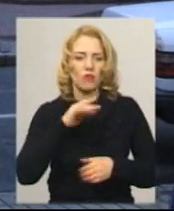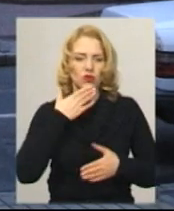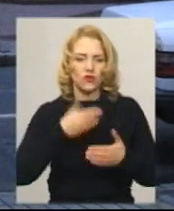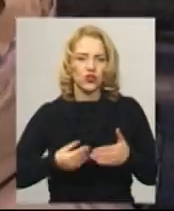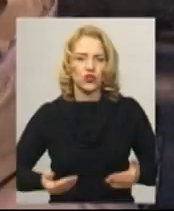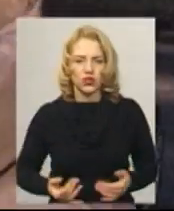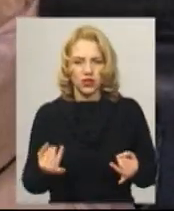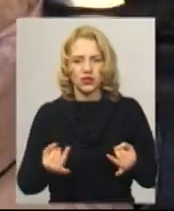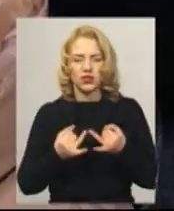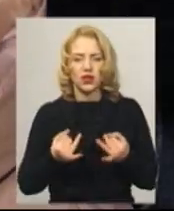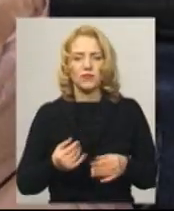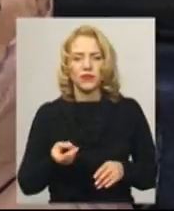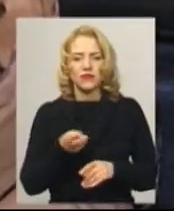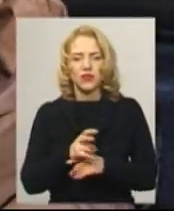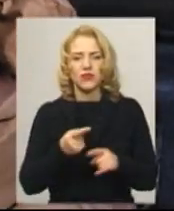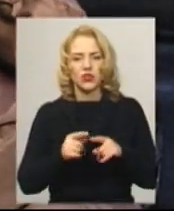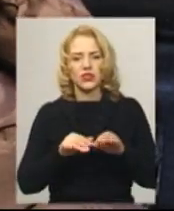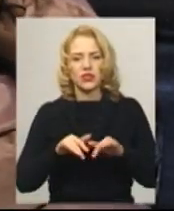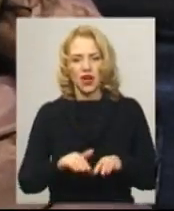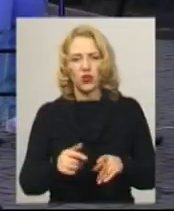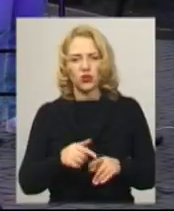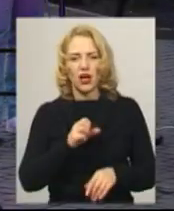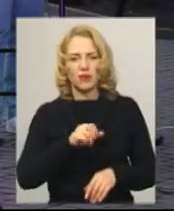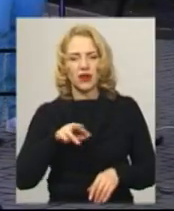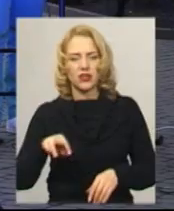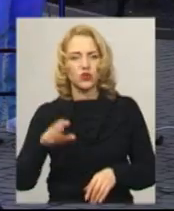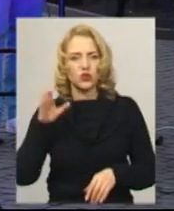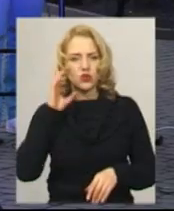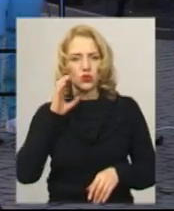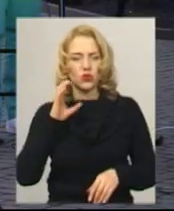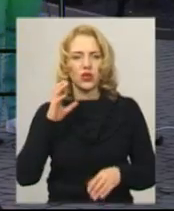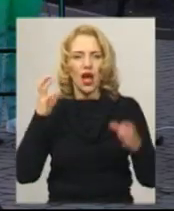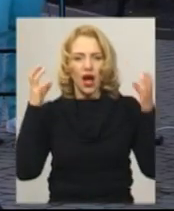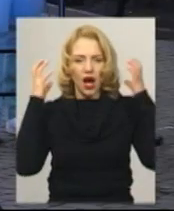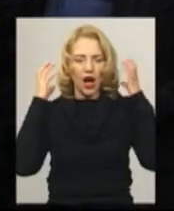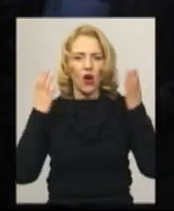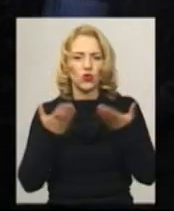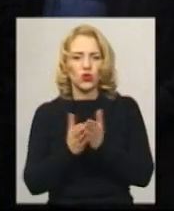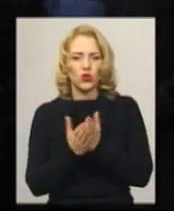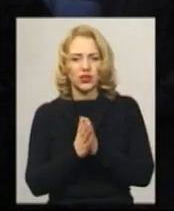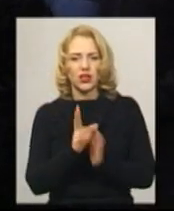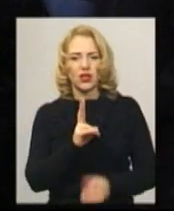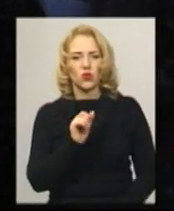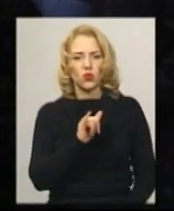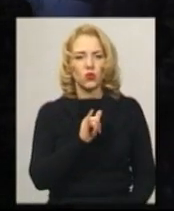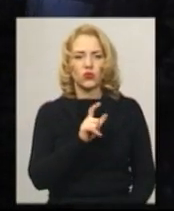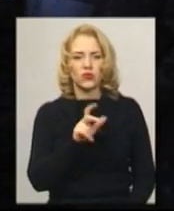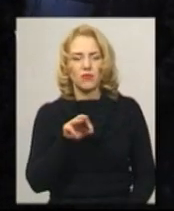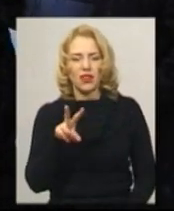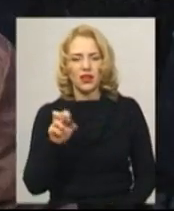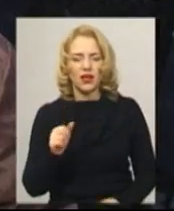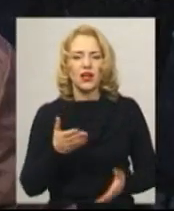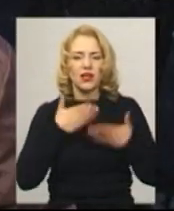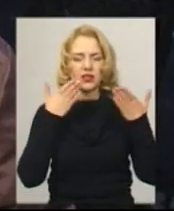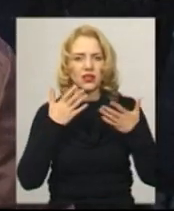цікаві книги». Відвідувачка закладу Альона Мархайчук слухає аудіокниги Андрія Кузьменка. Дівчина каже, тексти сприймаються